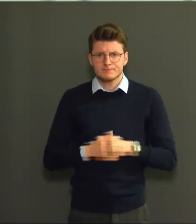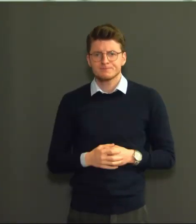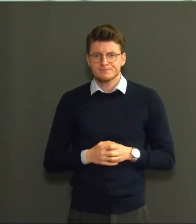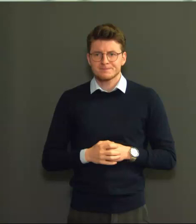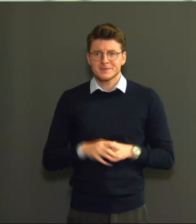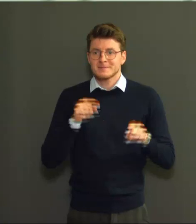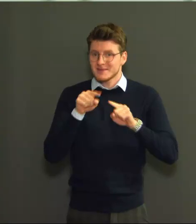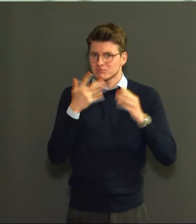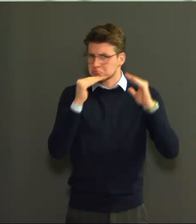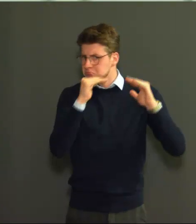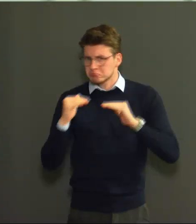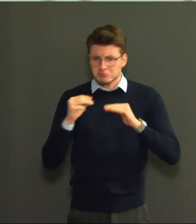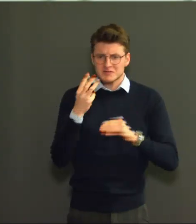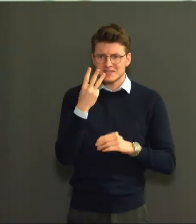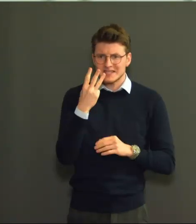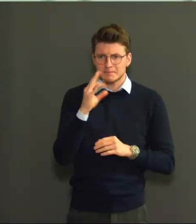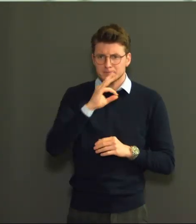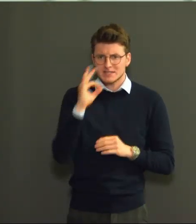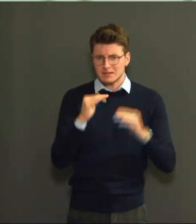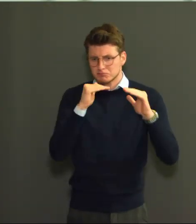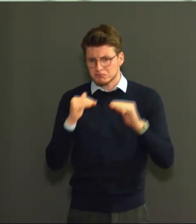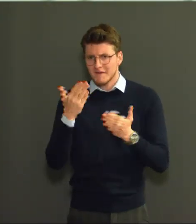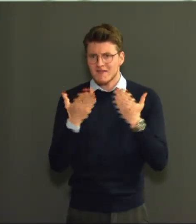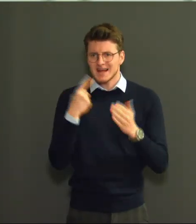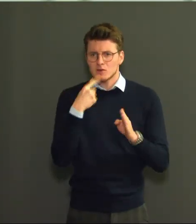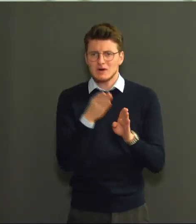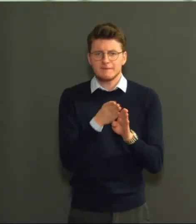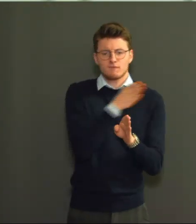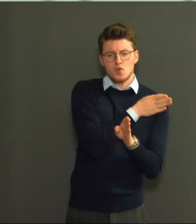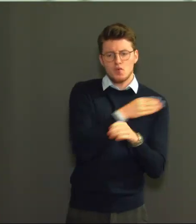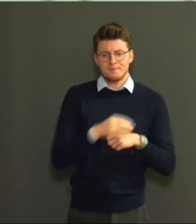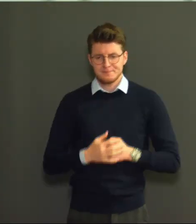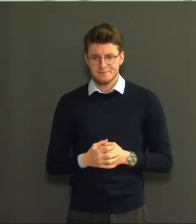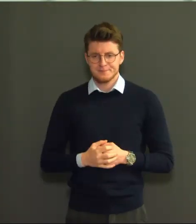een lichte afname van 3% in vergelijking met de week ervoor.